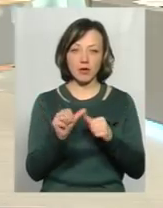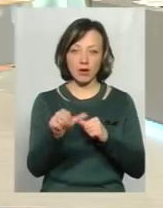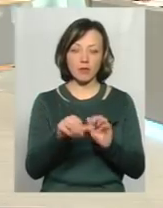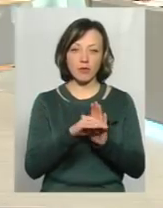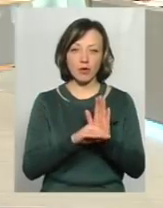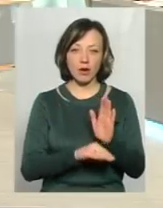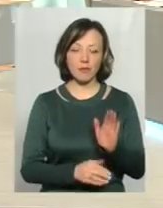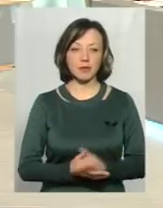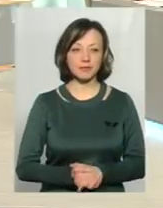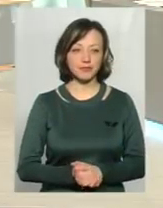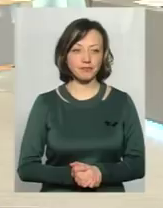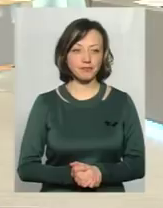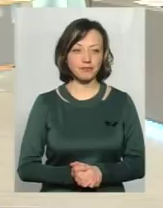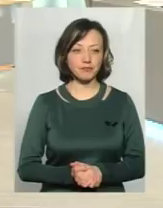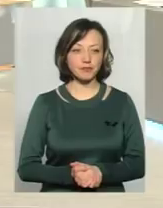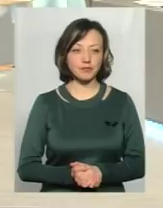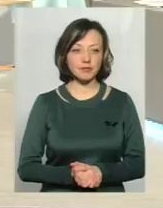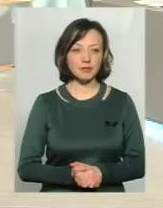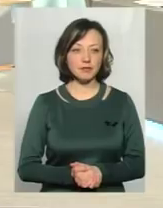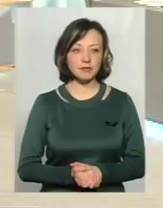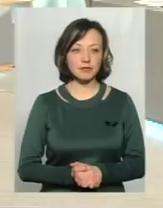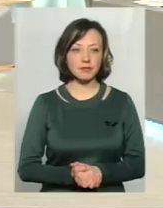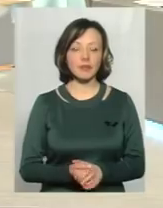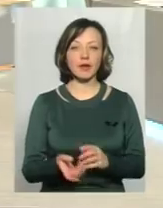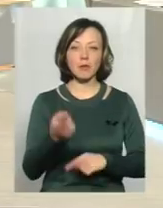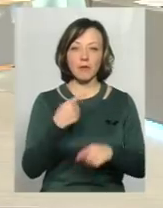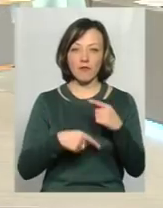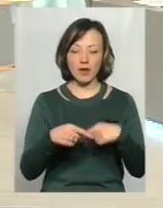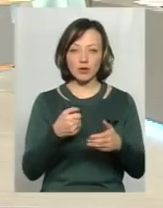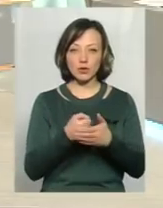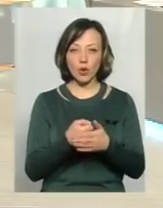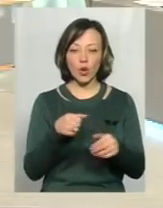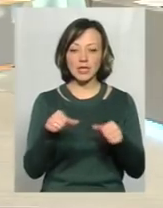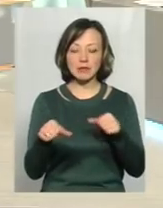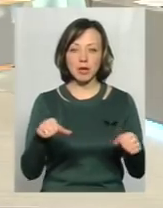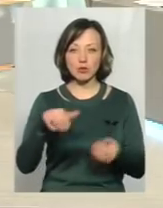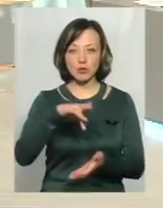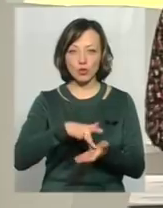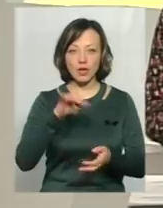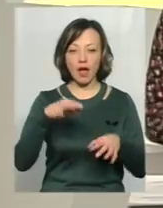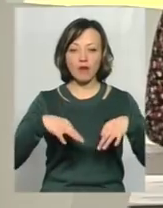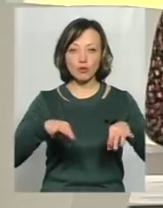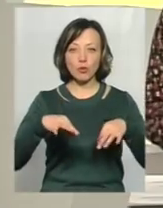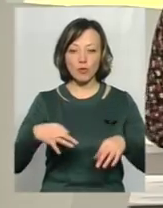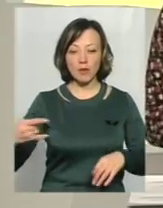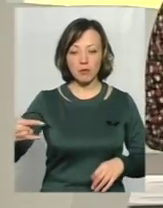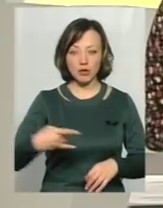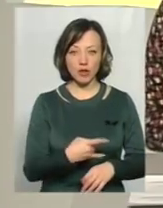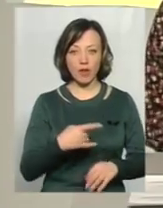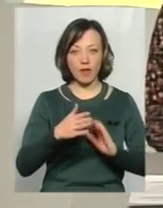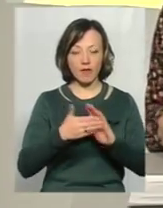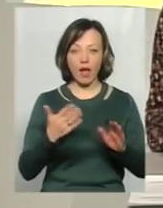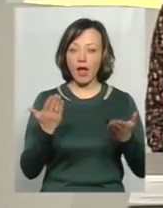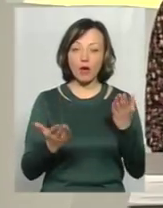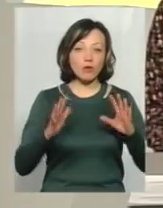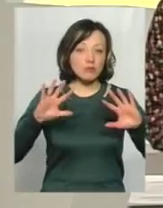випадки. Так, тоді ми повернемося все ж таки до диспетчерських пунктів і автомобілів, які до нас приїжджають. Якщо, не дай